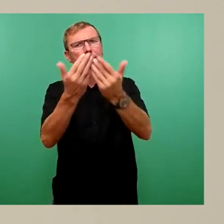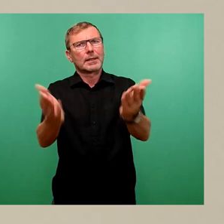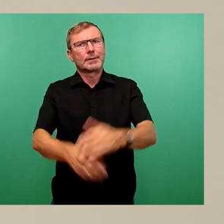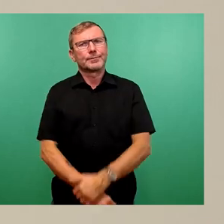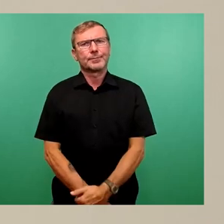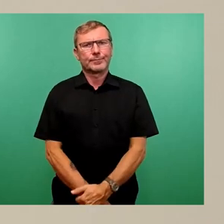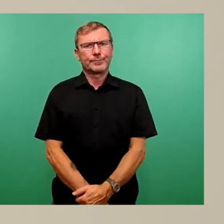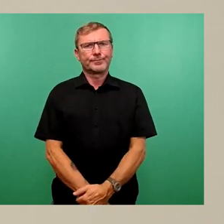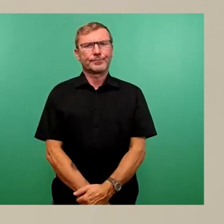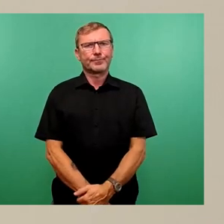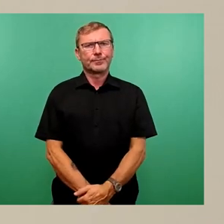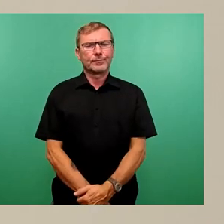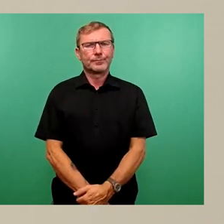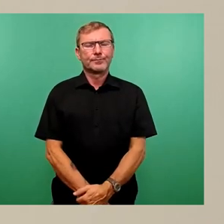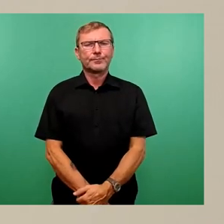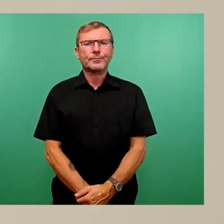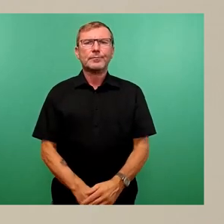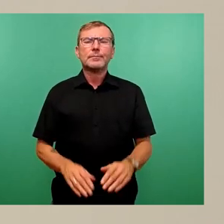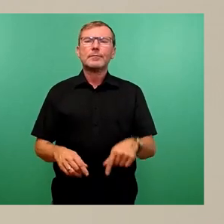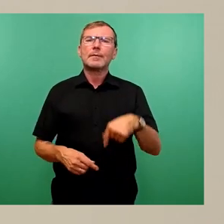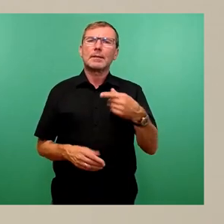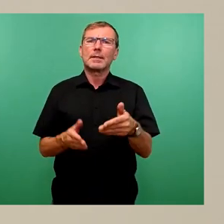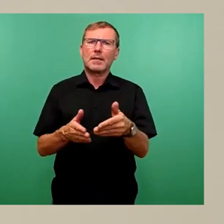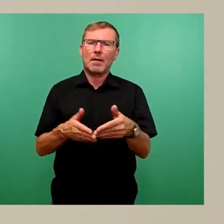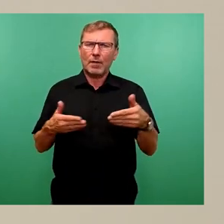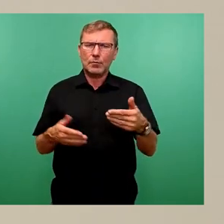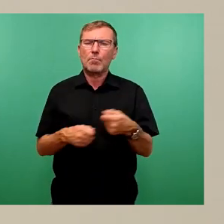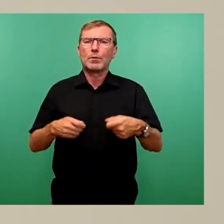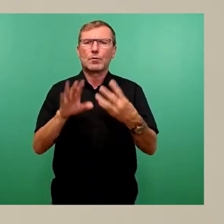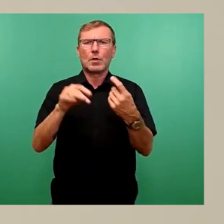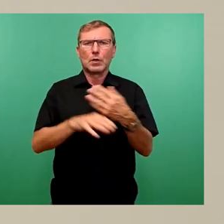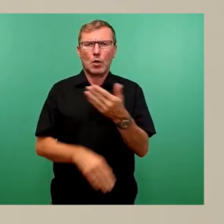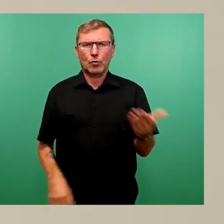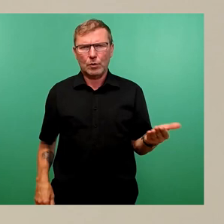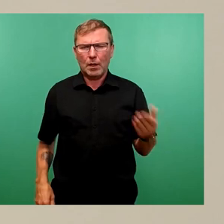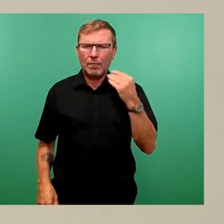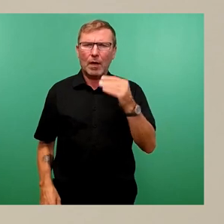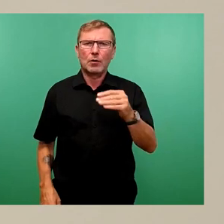So, als nächste Frage der Fraktion ist Bündnis 90 Die Grünen an der Reihe. Frau Scharnetzky, bitte.